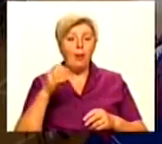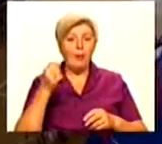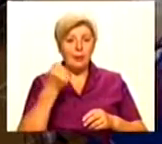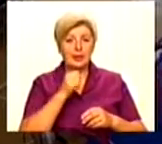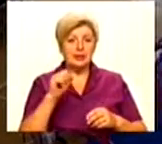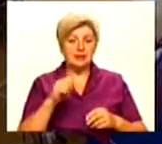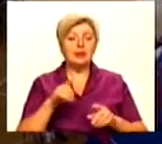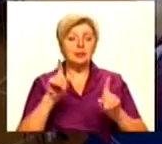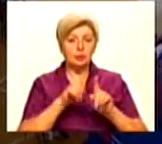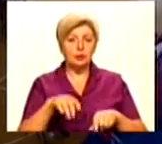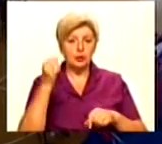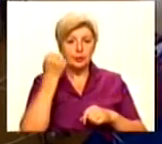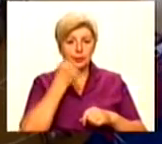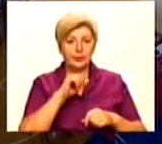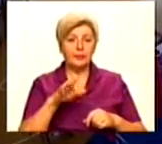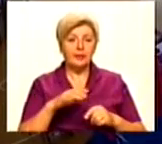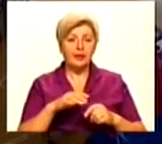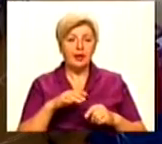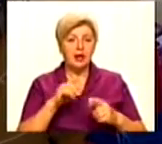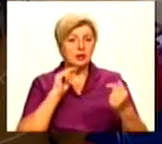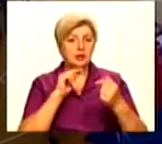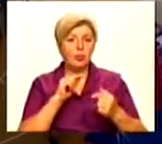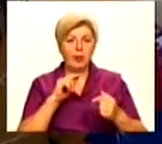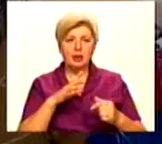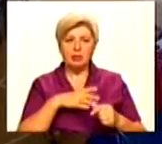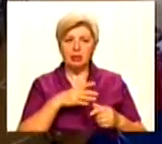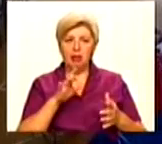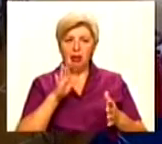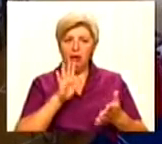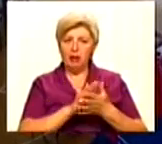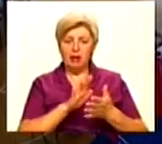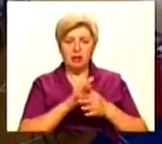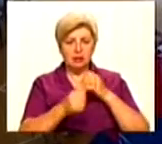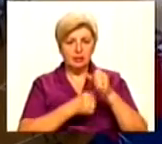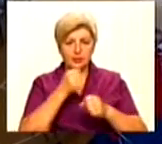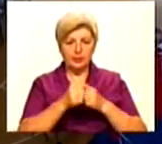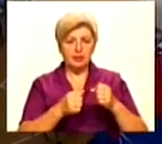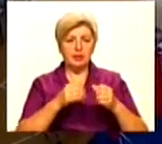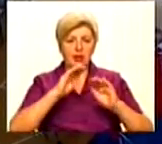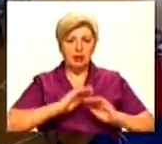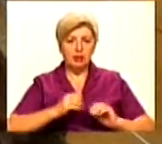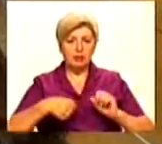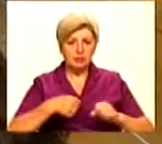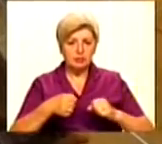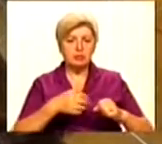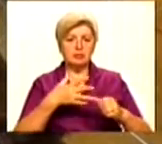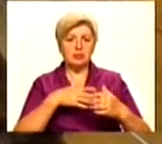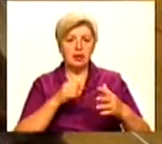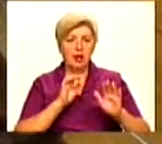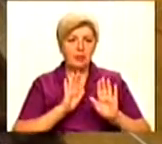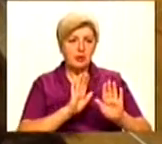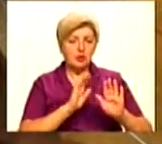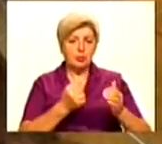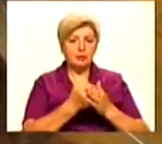також. Суперник у фінальні діяв брудно. Бив не що пояса, опускав постійно голову і не давав мені розвивати атаки. Піджимав мене до